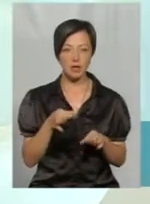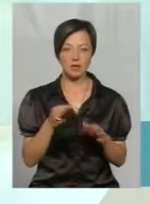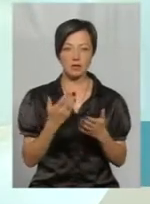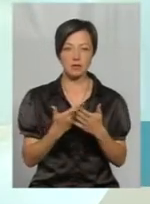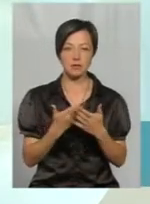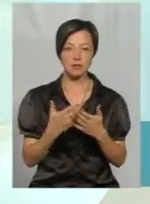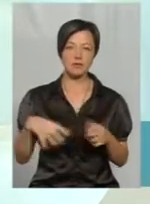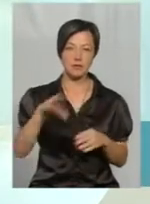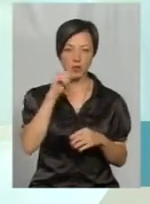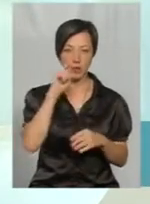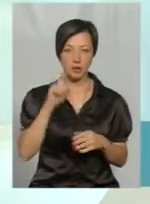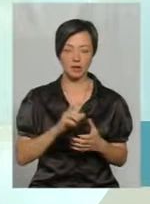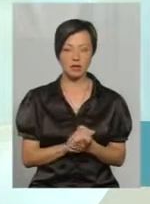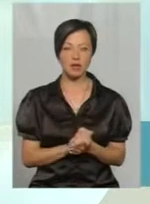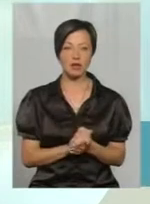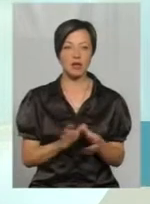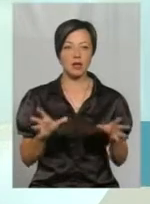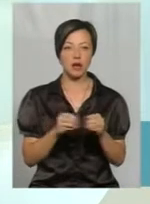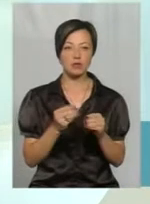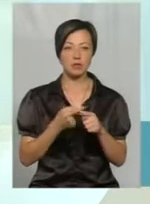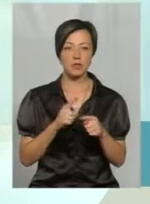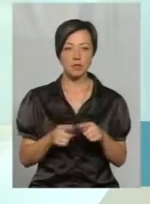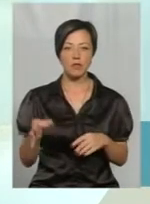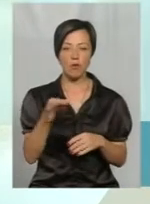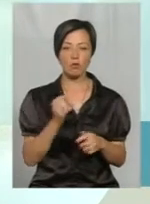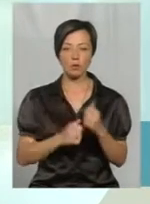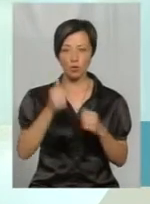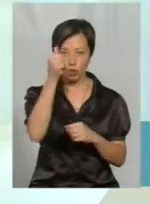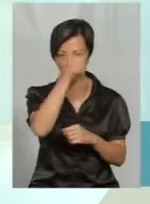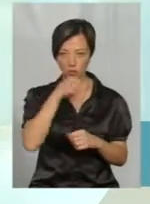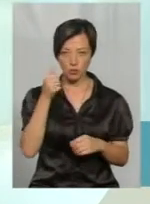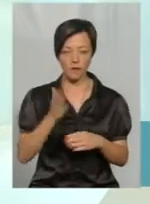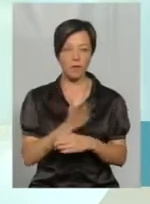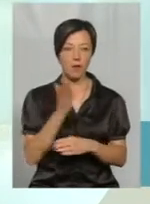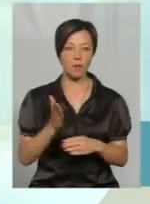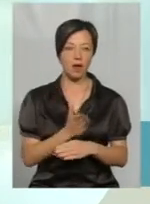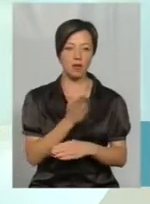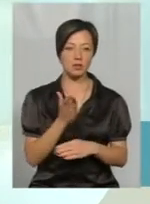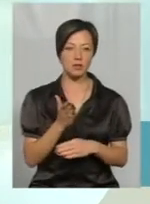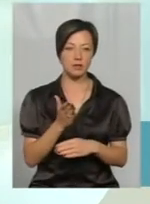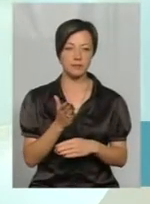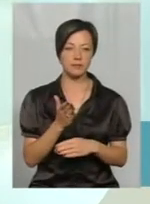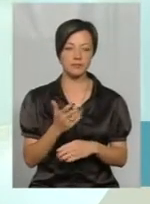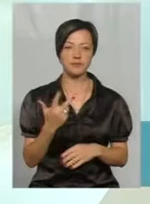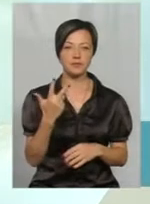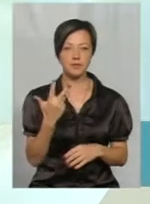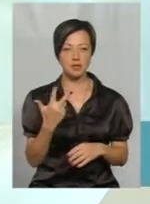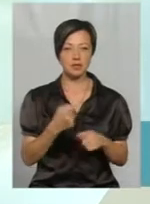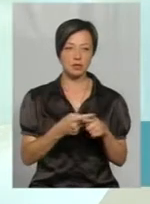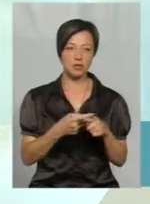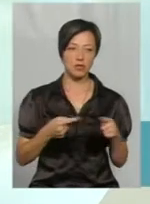сусідні зі всі України. Разом з тим, в області щорічно виробляється 3,5